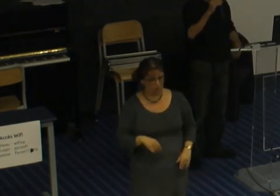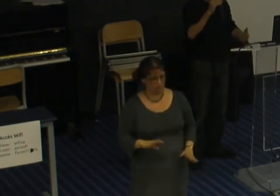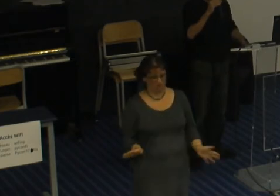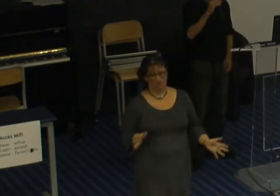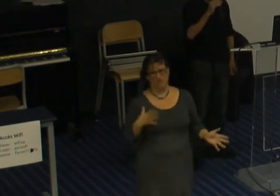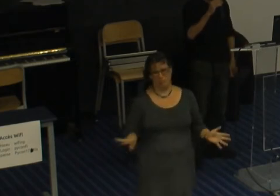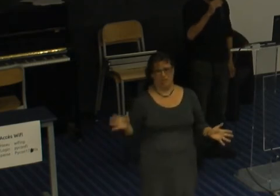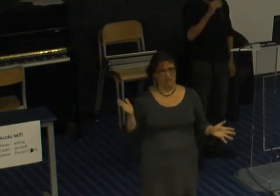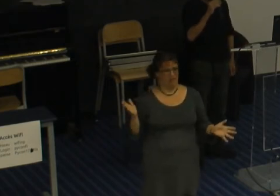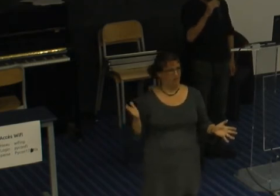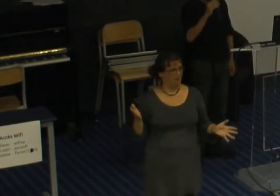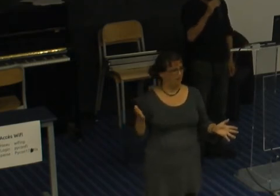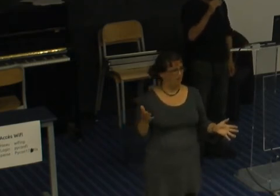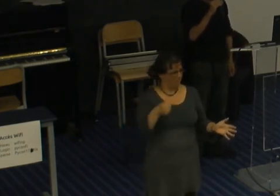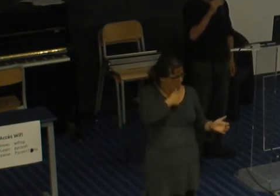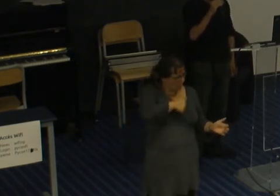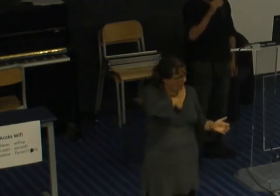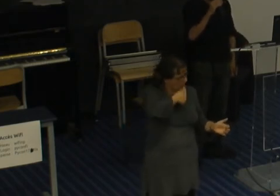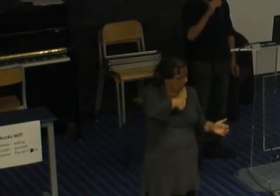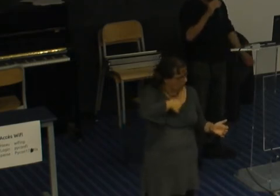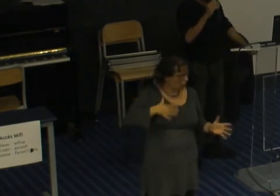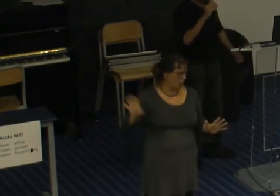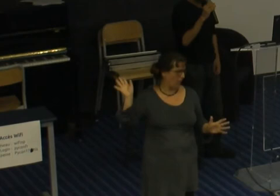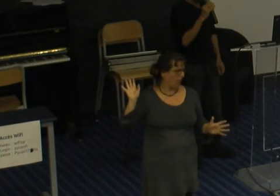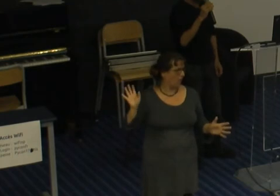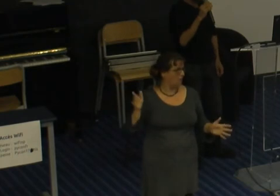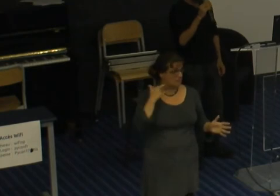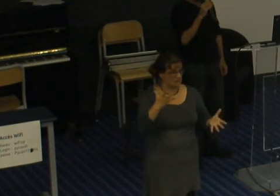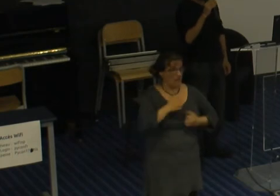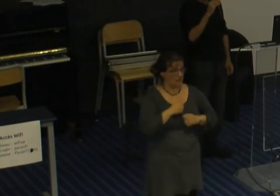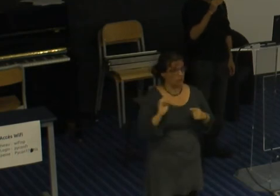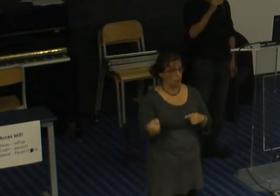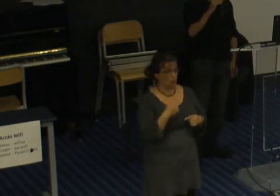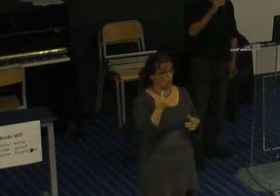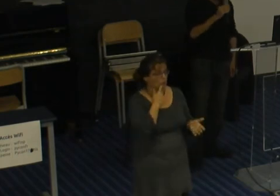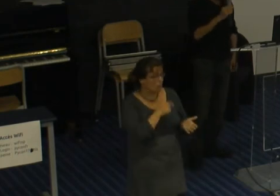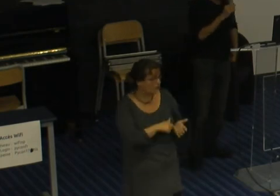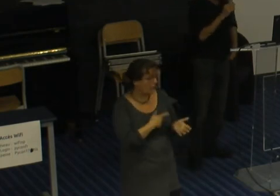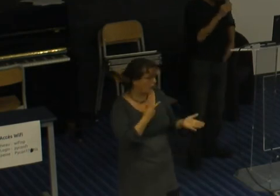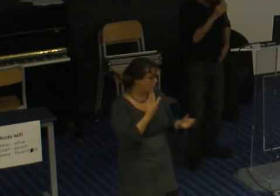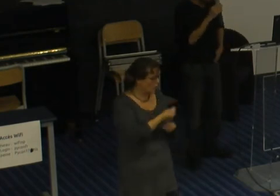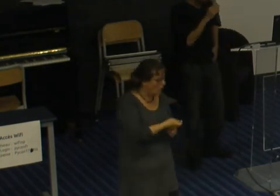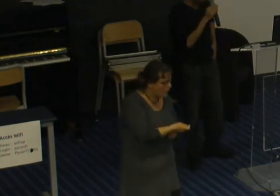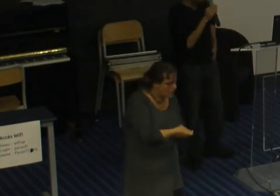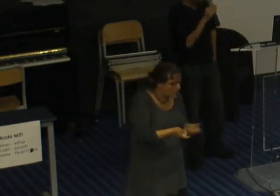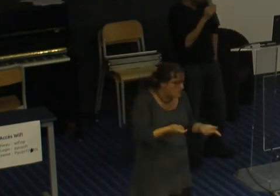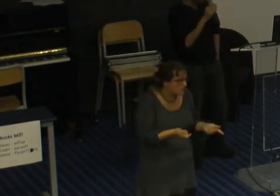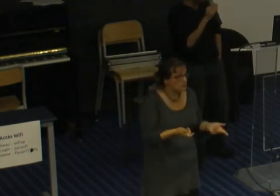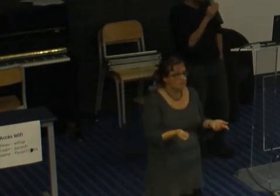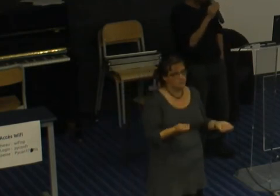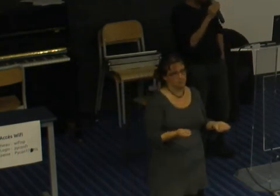cadre un peu différent bah je suis plus obligé d'aller au foot moi je préfère aller embêter les enfants voilà